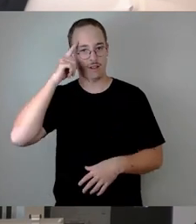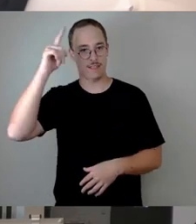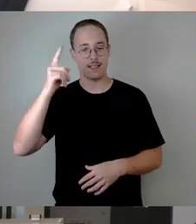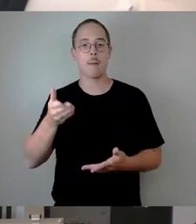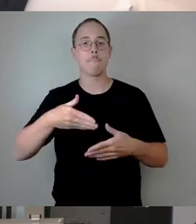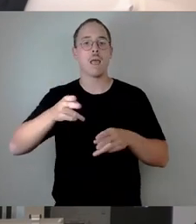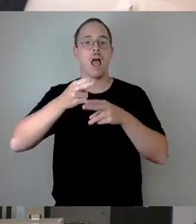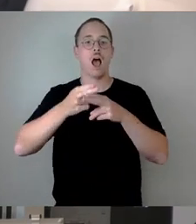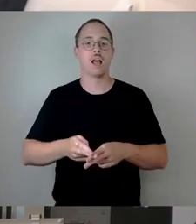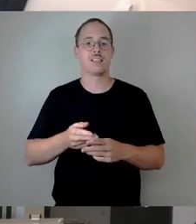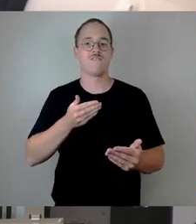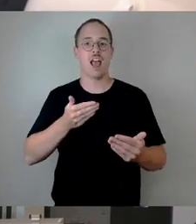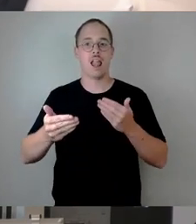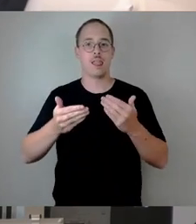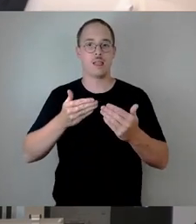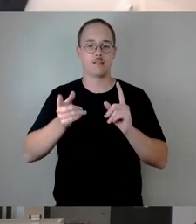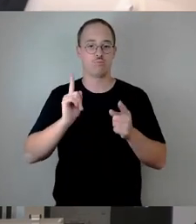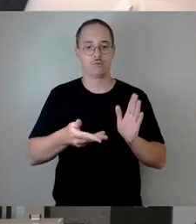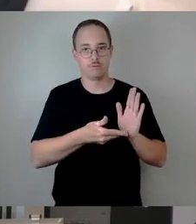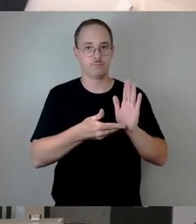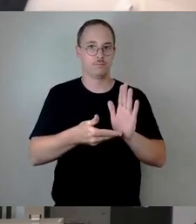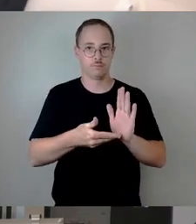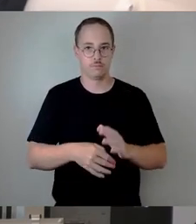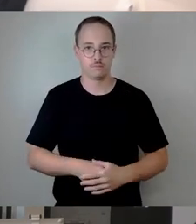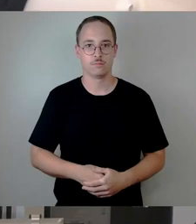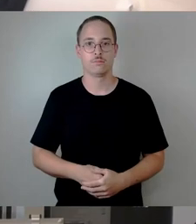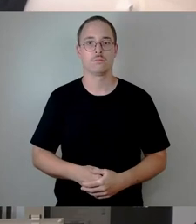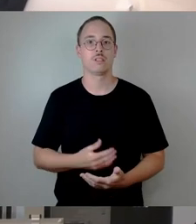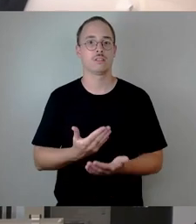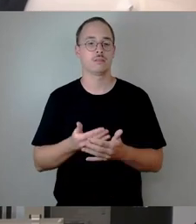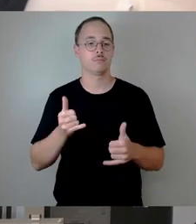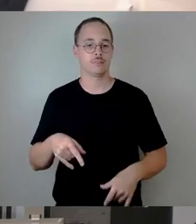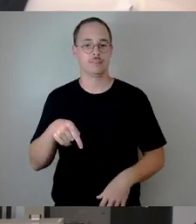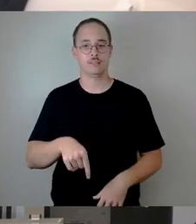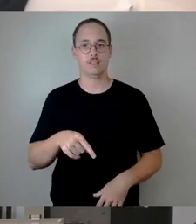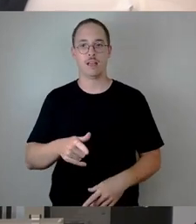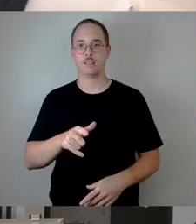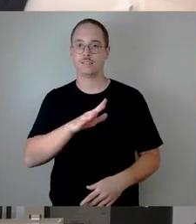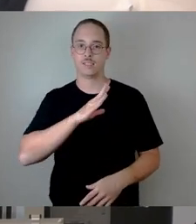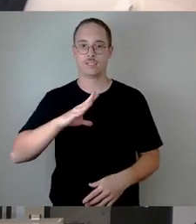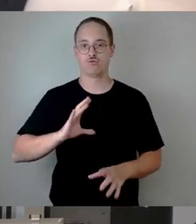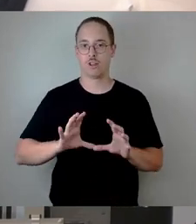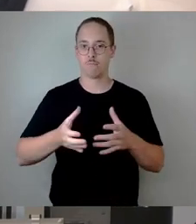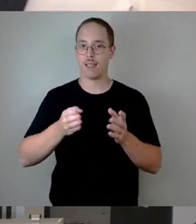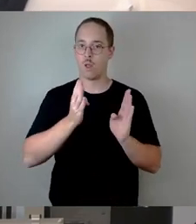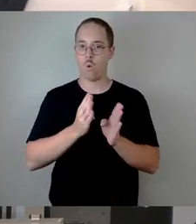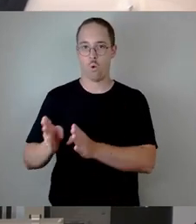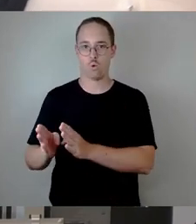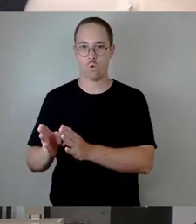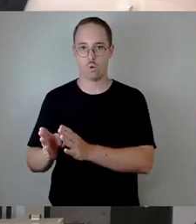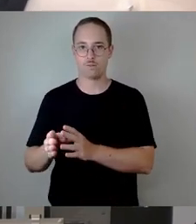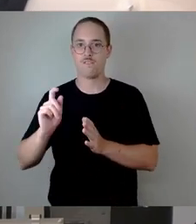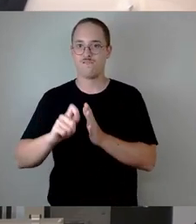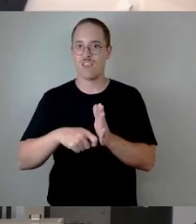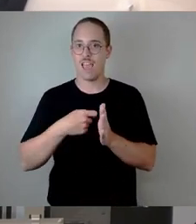Wählervotum wäre. Denn nach der Hauptsatzung und nach der sächsischen Gemeindeordnung spielt das Wählervotum für die Bestimmung der Ausschussgröße